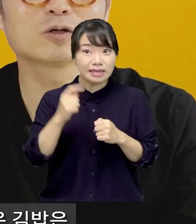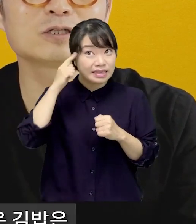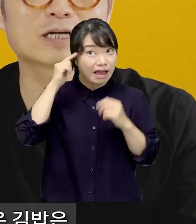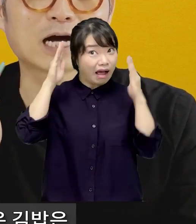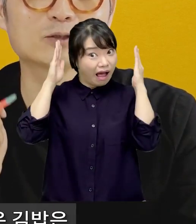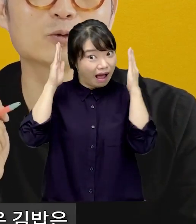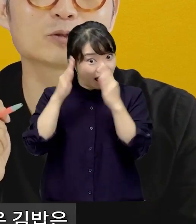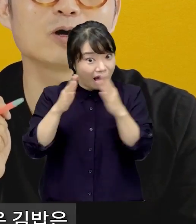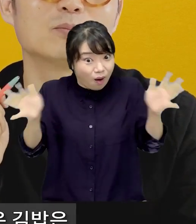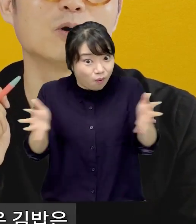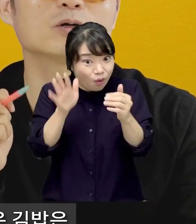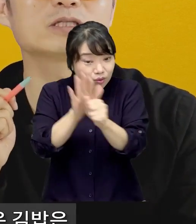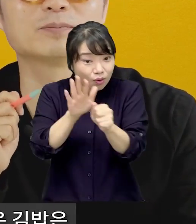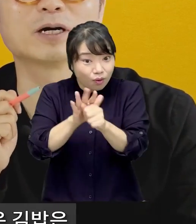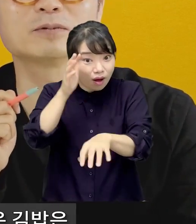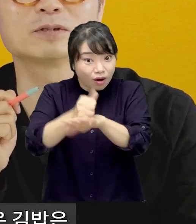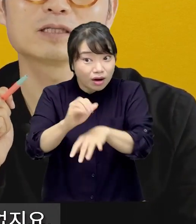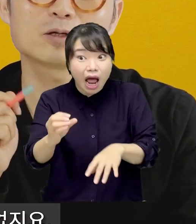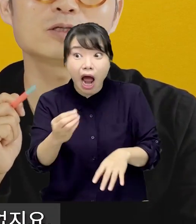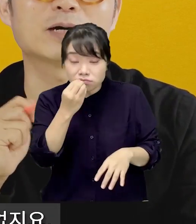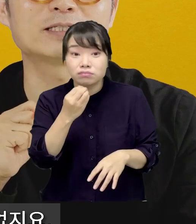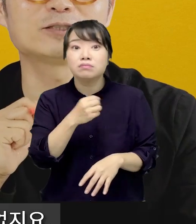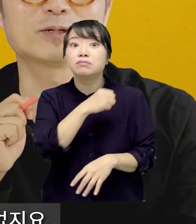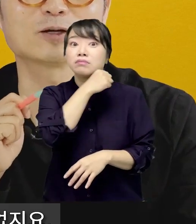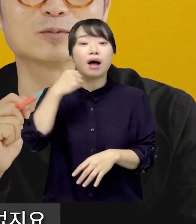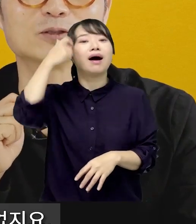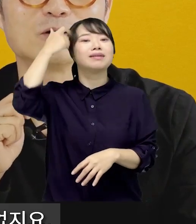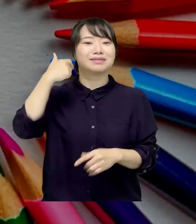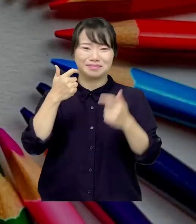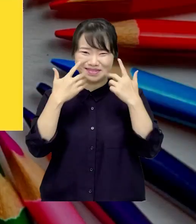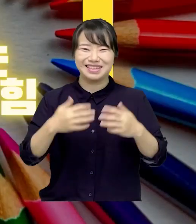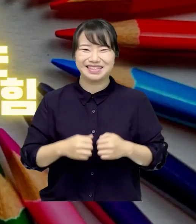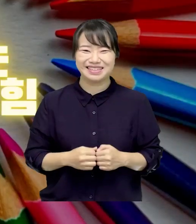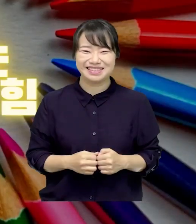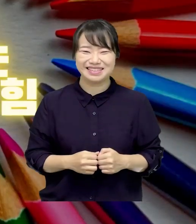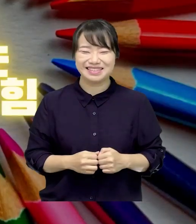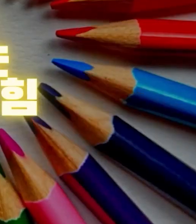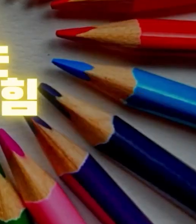그런 선입견을 가지고서 먹은 김밥은 당연히 맛있을 수밖에 없죠.